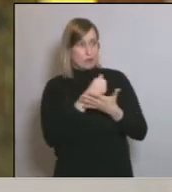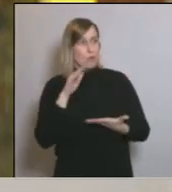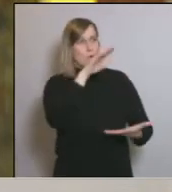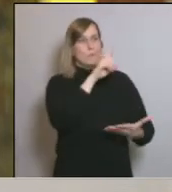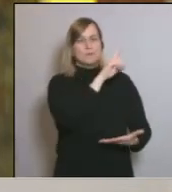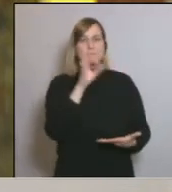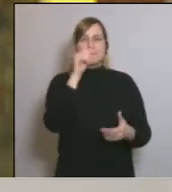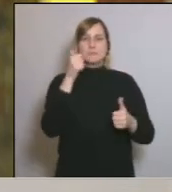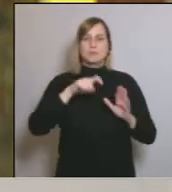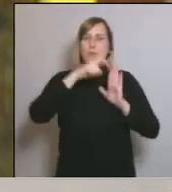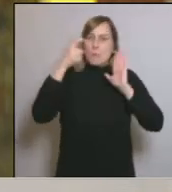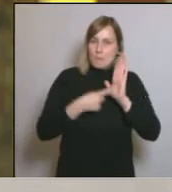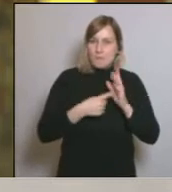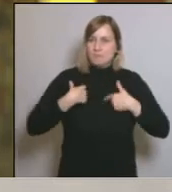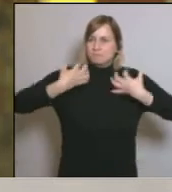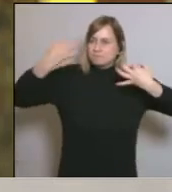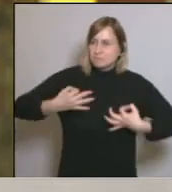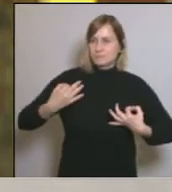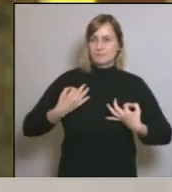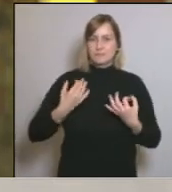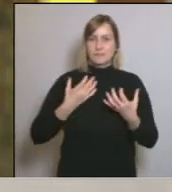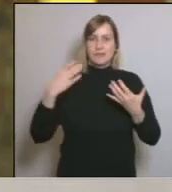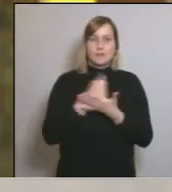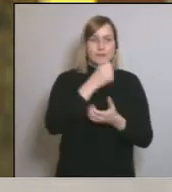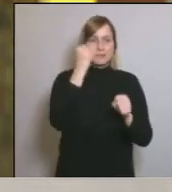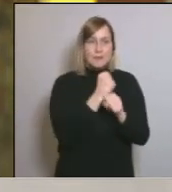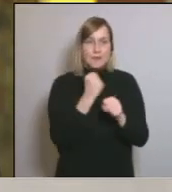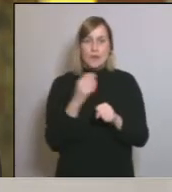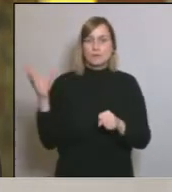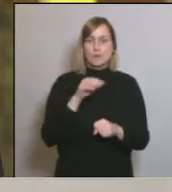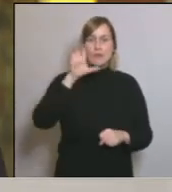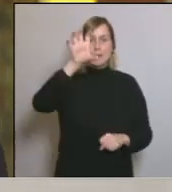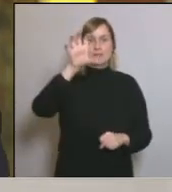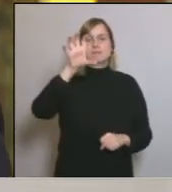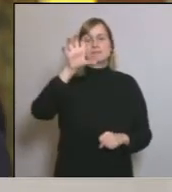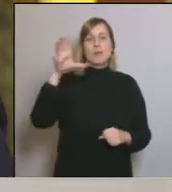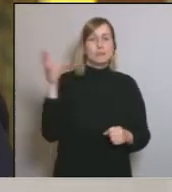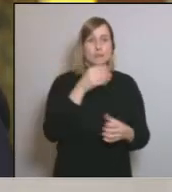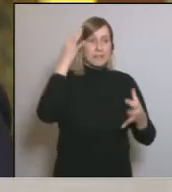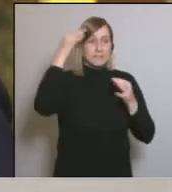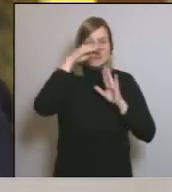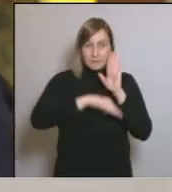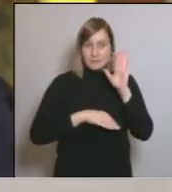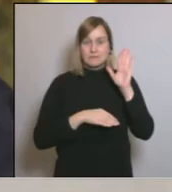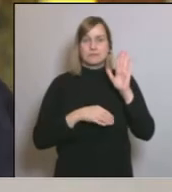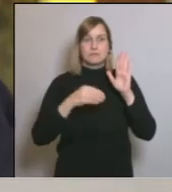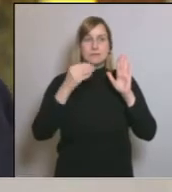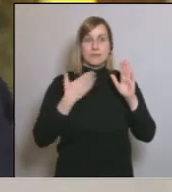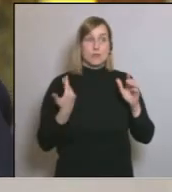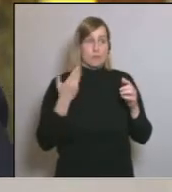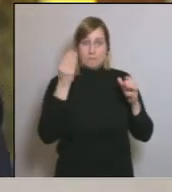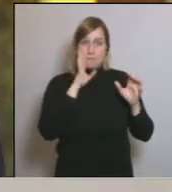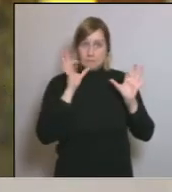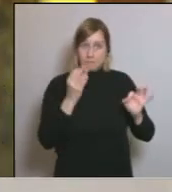per garantir aquesta protecció i seguretat als nostres treballadors de tot el país totes aquestes mesures i ho hem proposat així